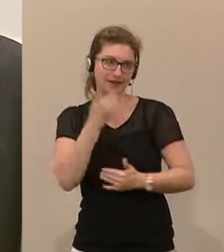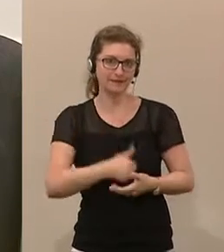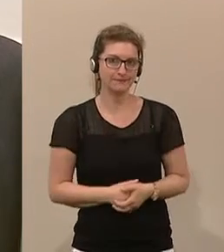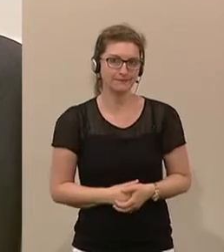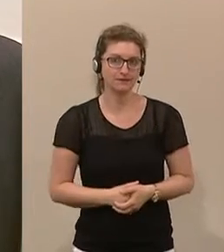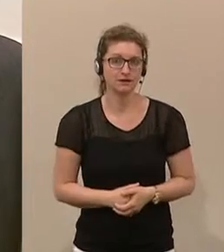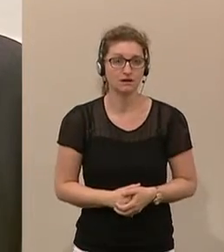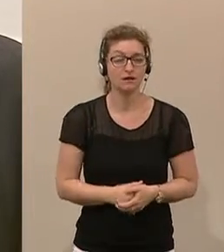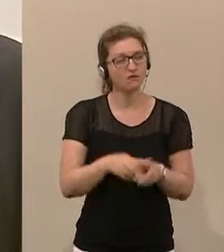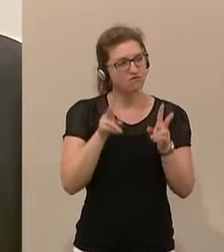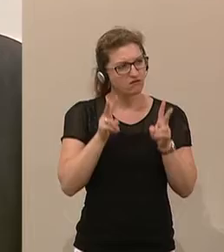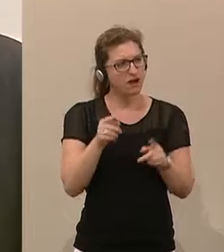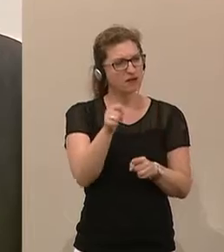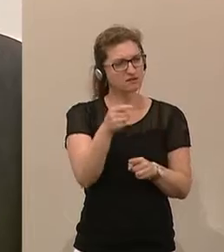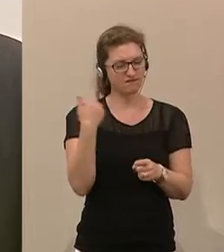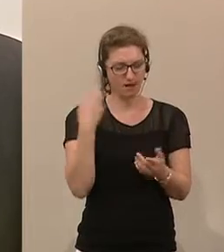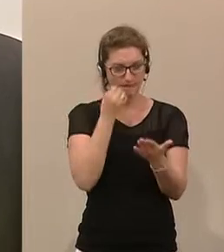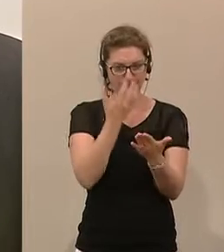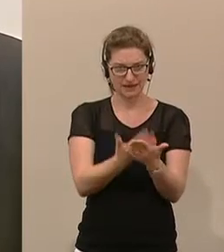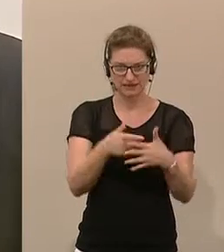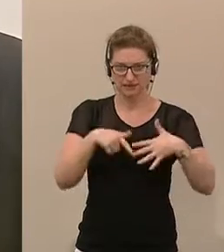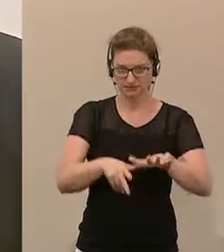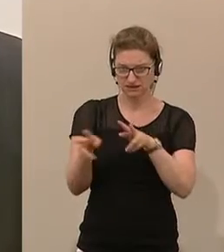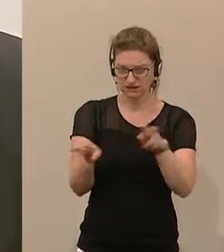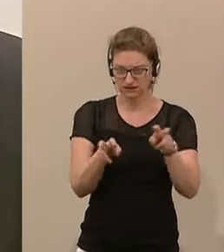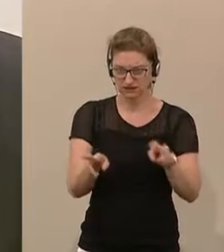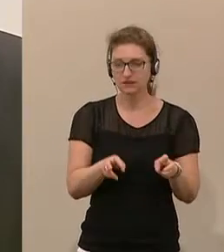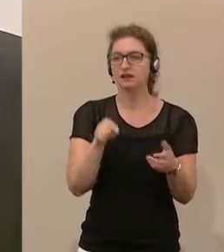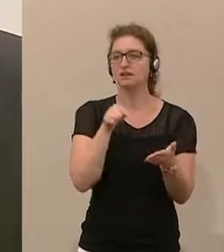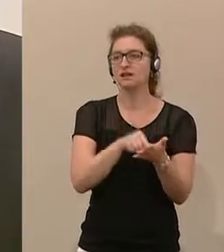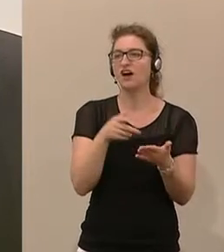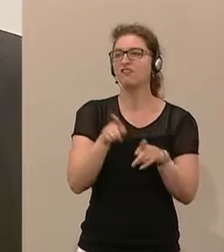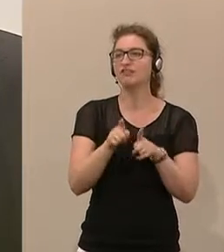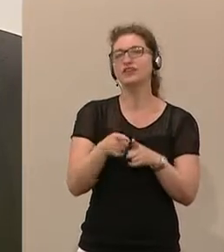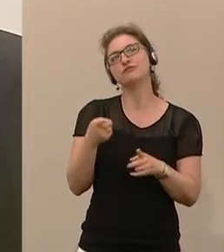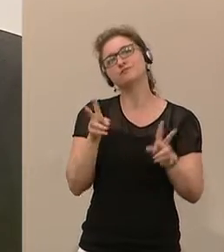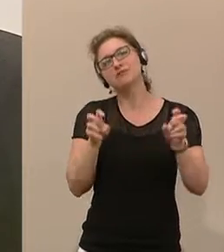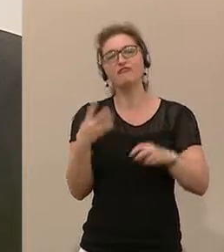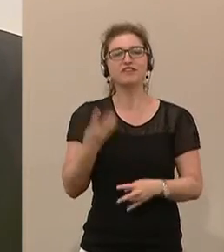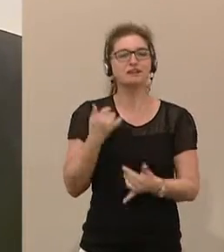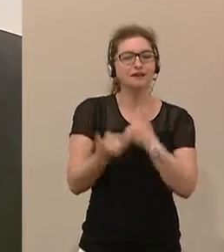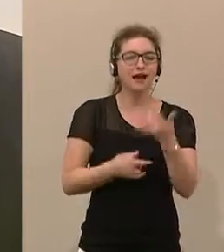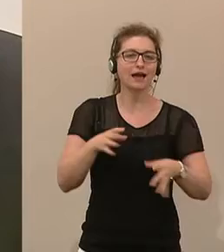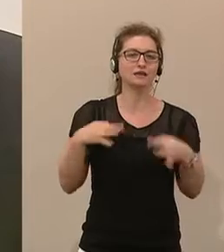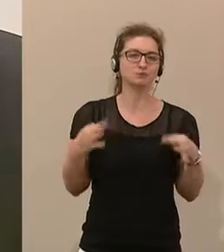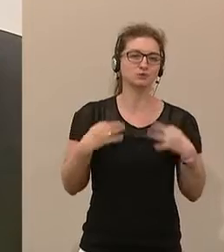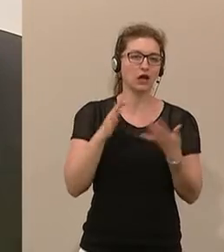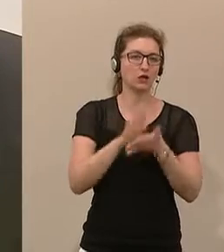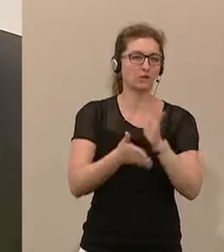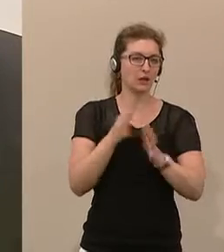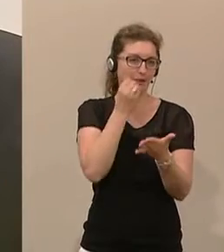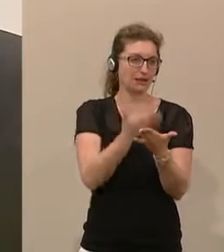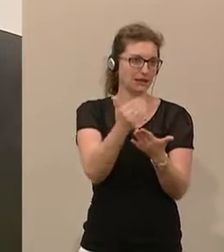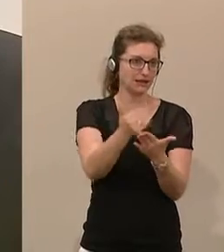Tat haben Sie zitiert den Bericht 17. Er ist sozusagen wie ein 40-jähriger Geburtstagsbericht. Der einen